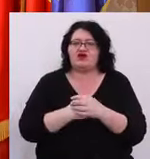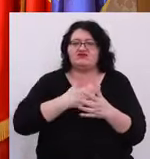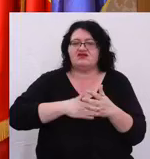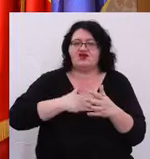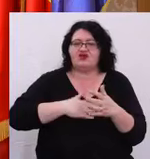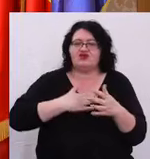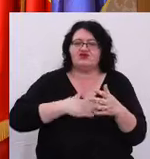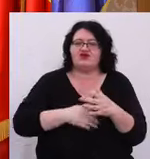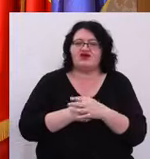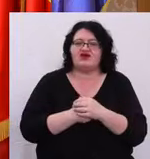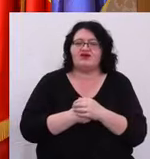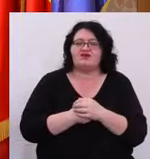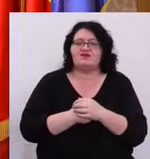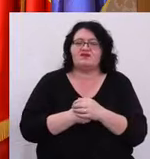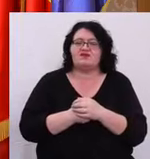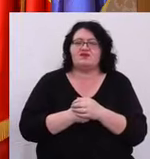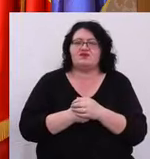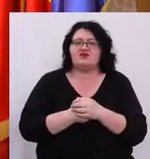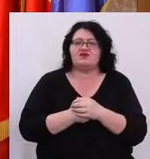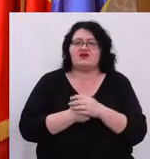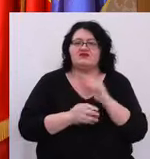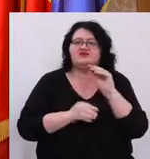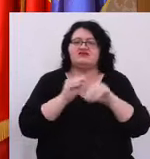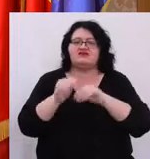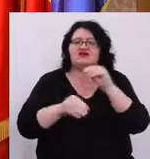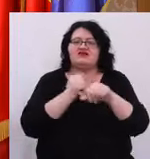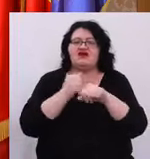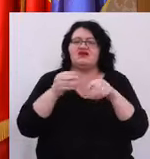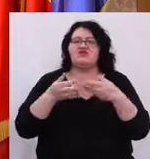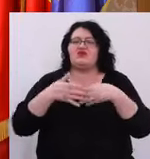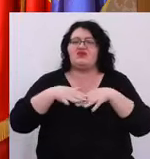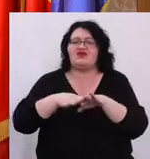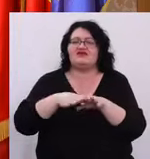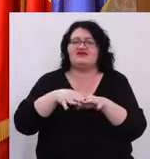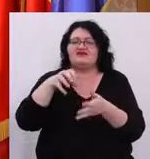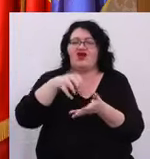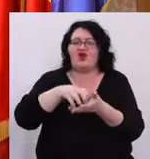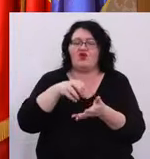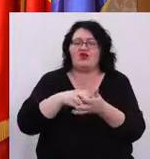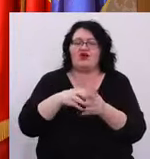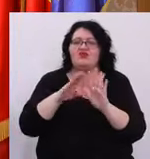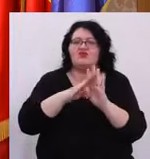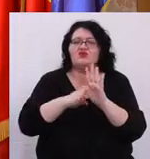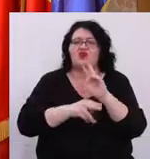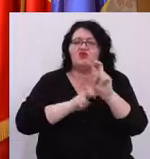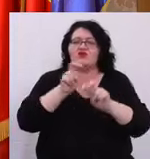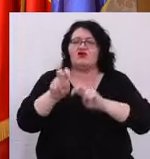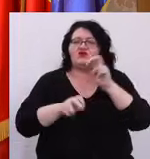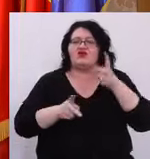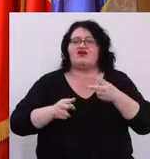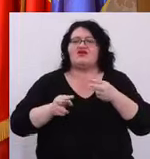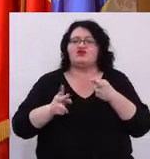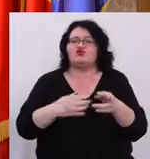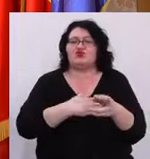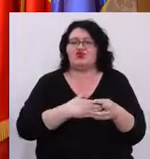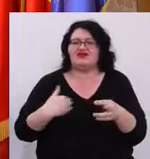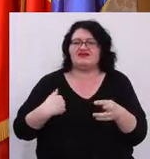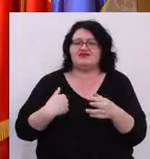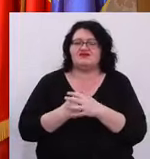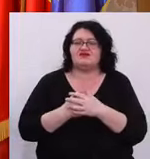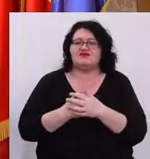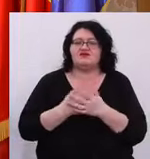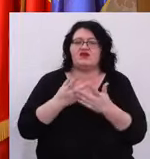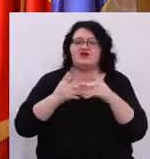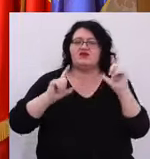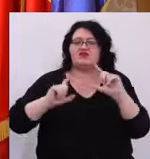intenționează să se implementeze la nivel regional un program de screening al cancerului de sân prin